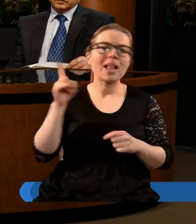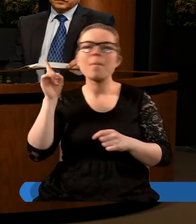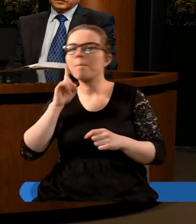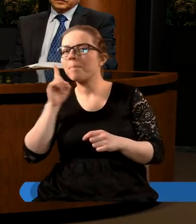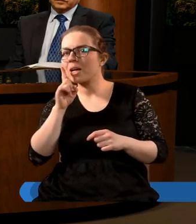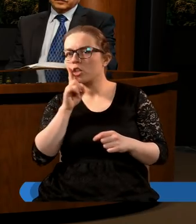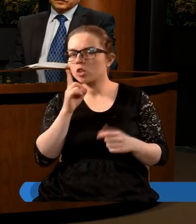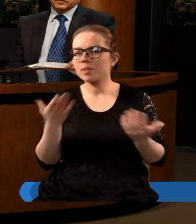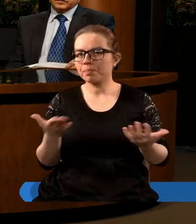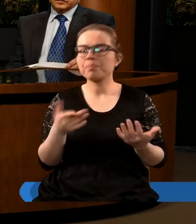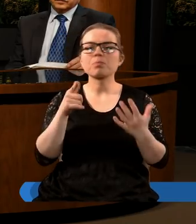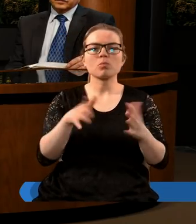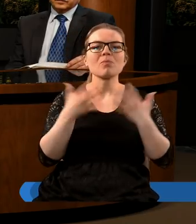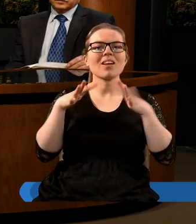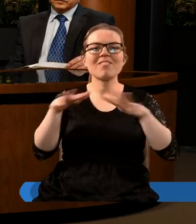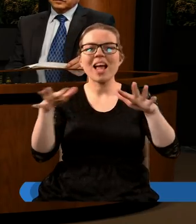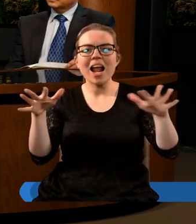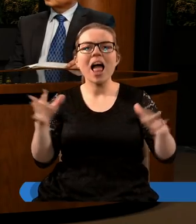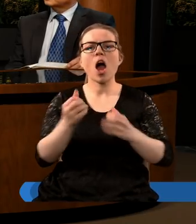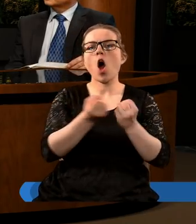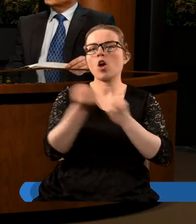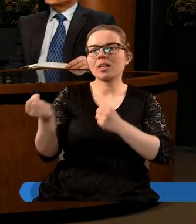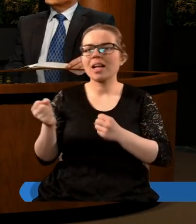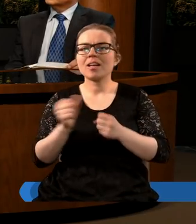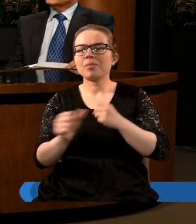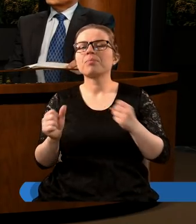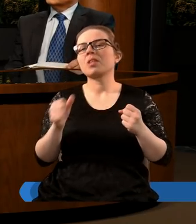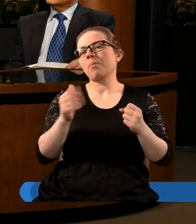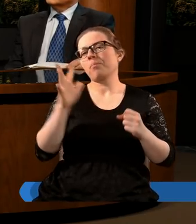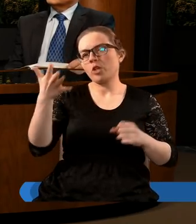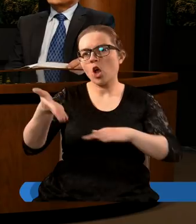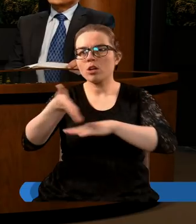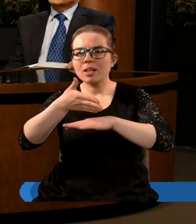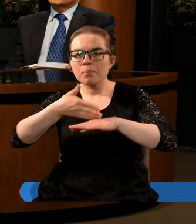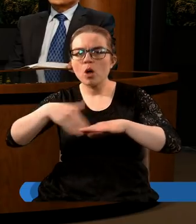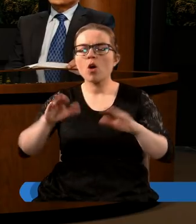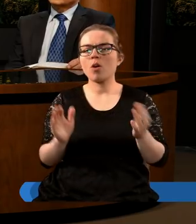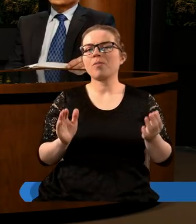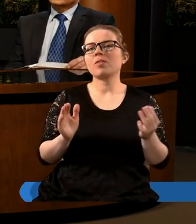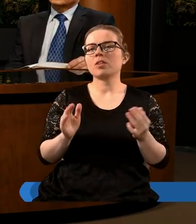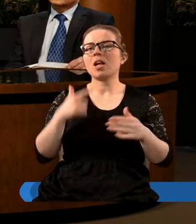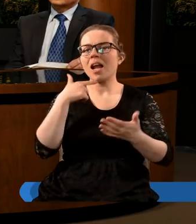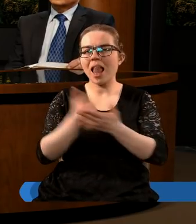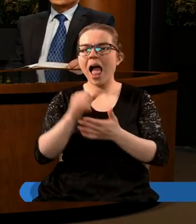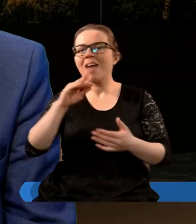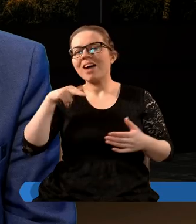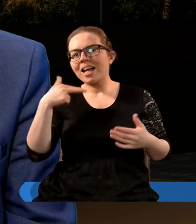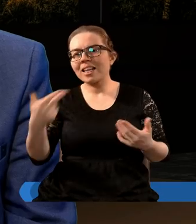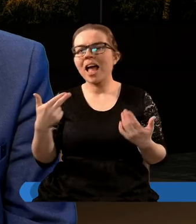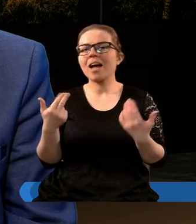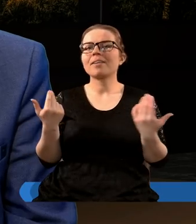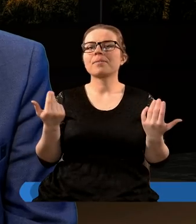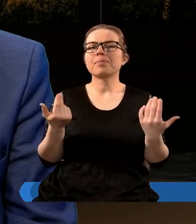I mamy wiele odniesień, na przykład w piątym rozdziale listu do Efezjan,